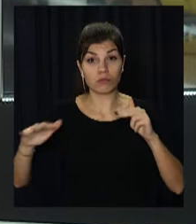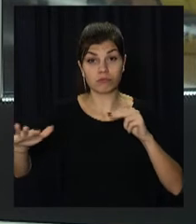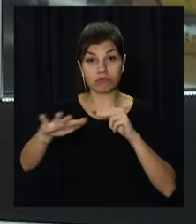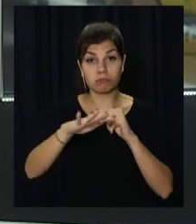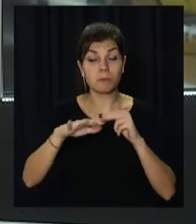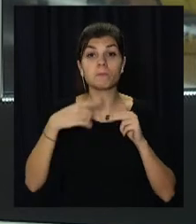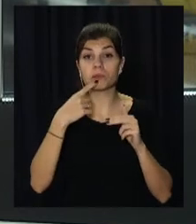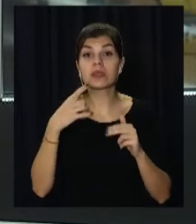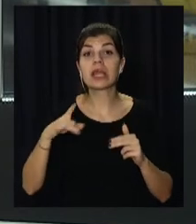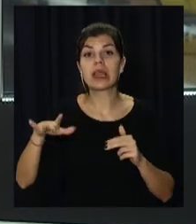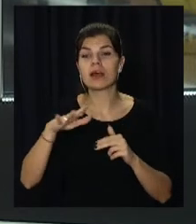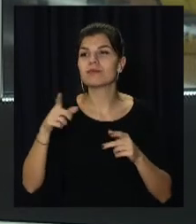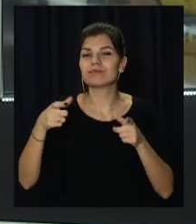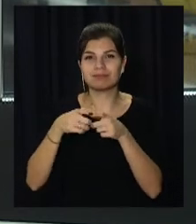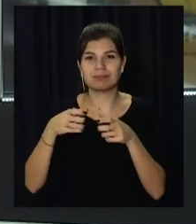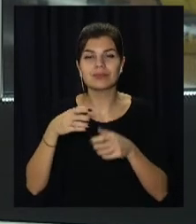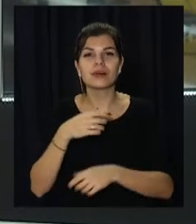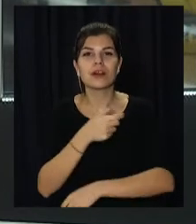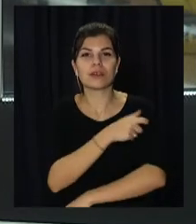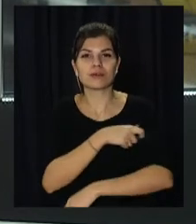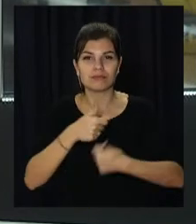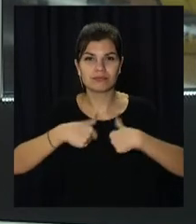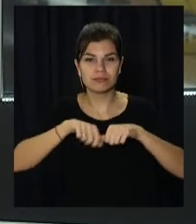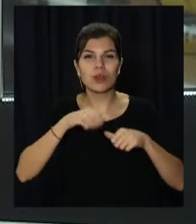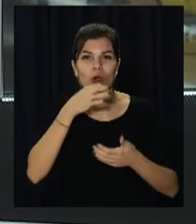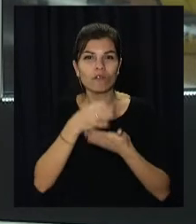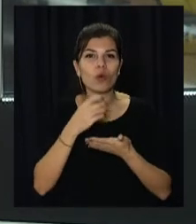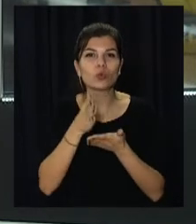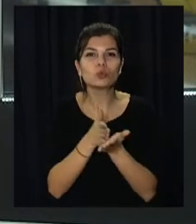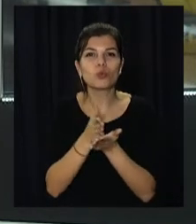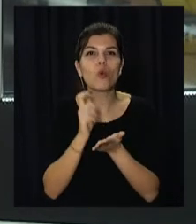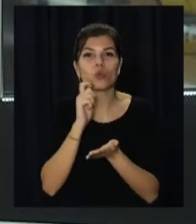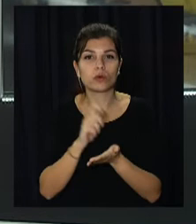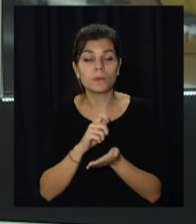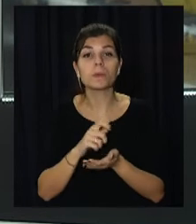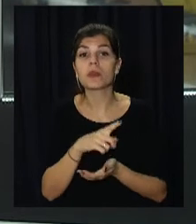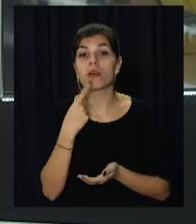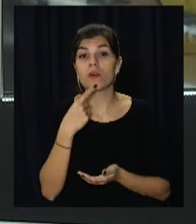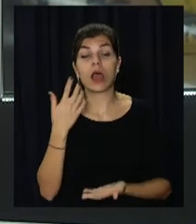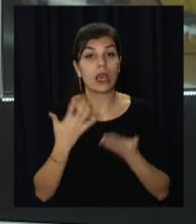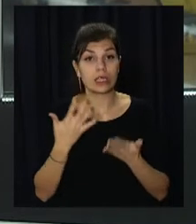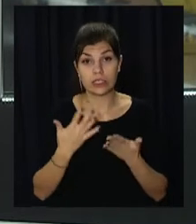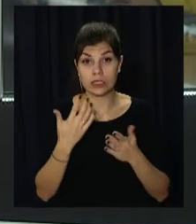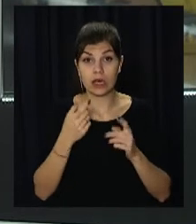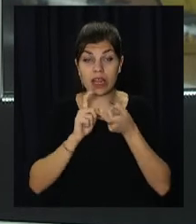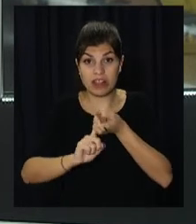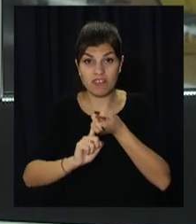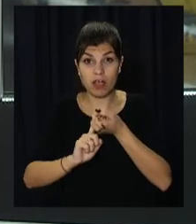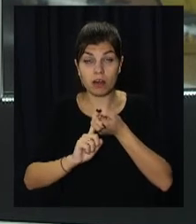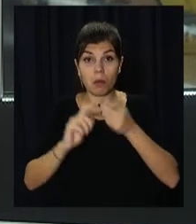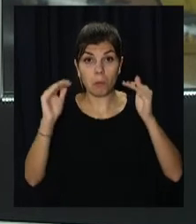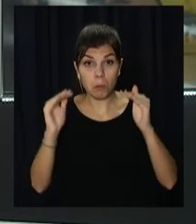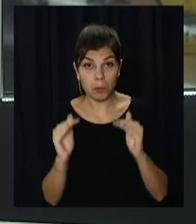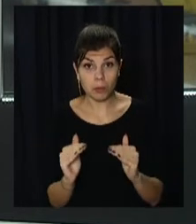кажуть фахівці регіонального департаменту Національної служби здоров'я України. Умова, якщо інфікованих на коронавірус, поменшує.